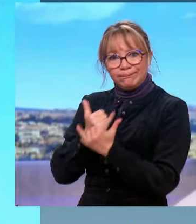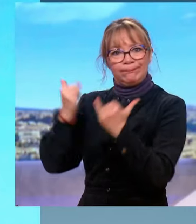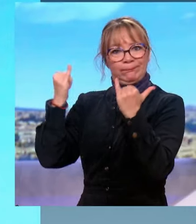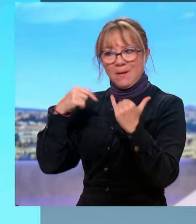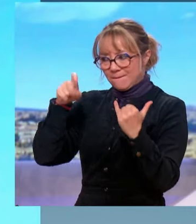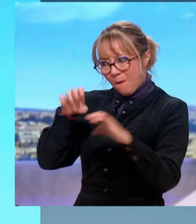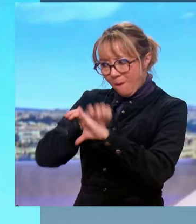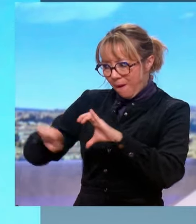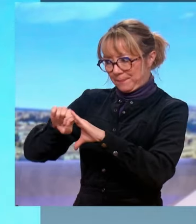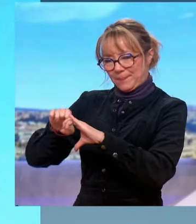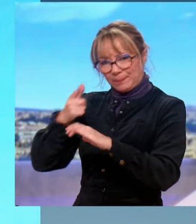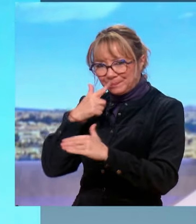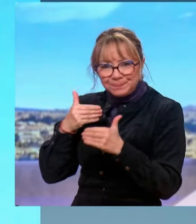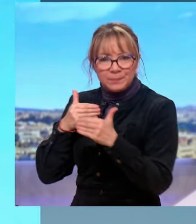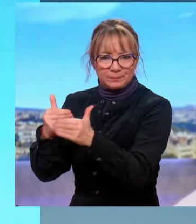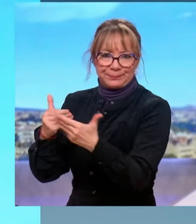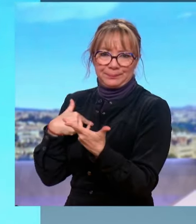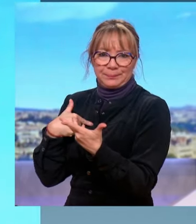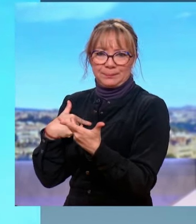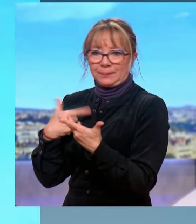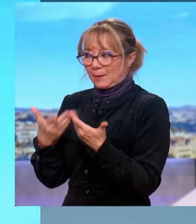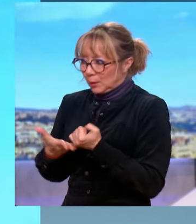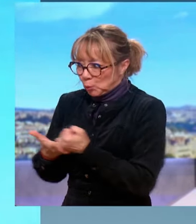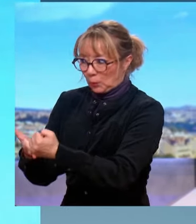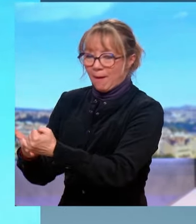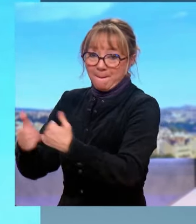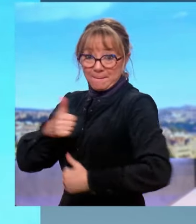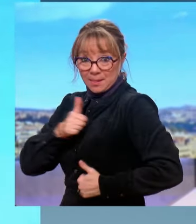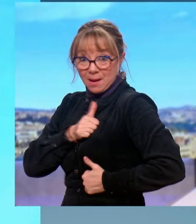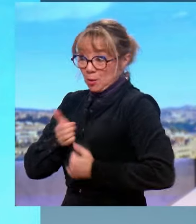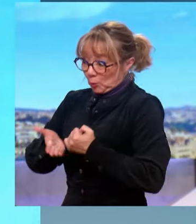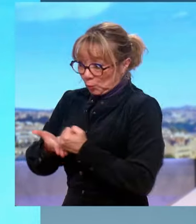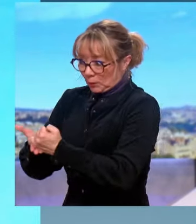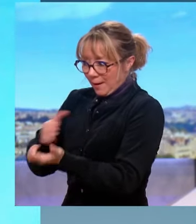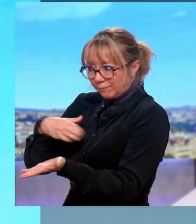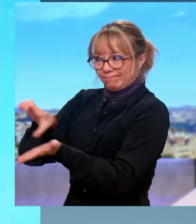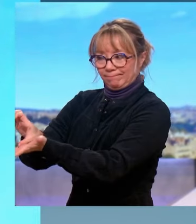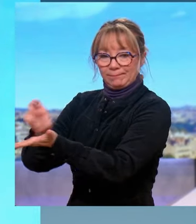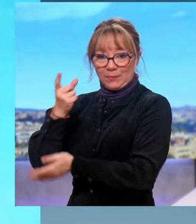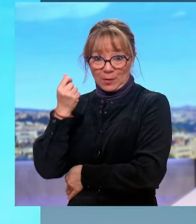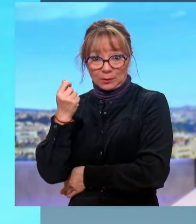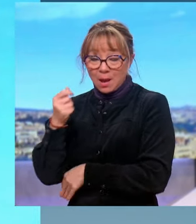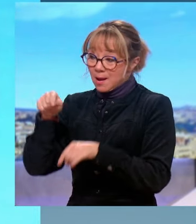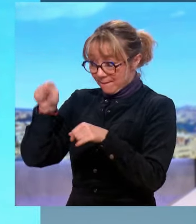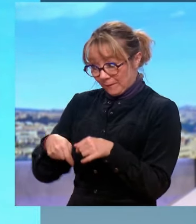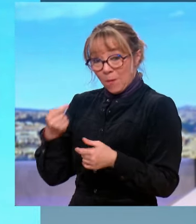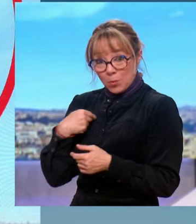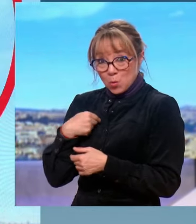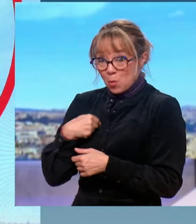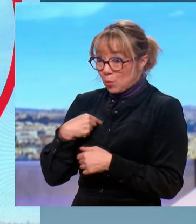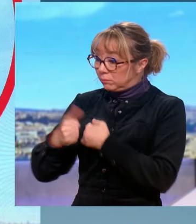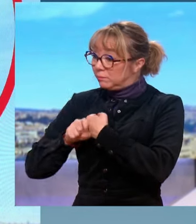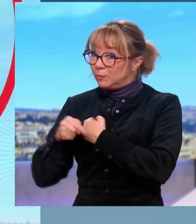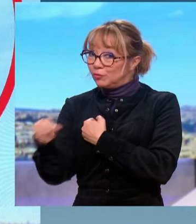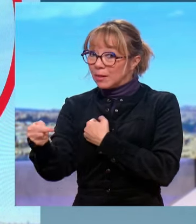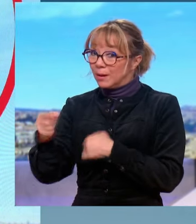Européens poursuivent le soutien militaire, il qu poursuive le soutien financier et puis il qu'on envoie un signal politique extrêmement clair aux Ukrainiens la semaine prochaine à l